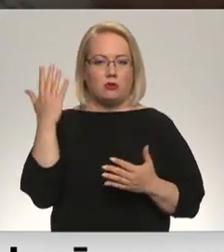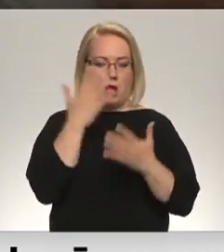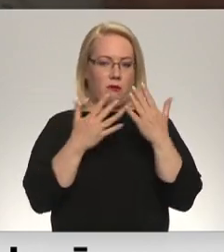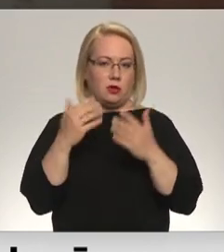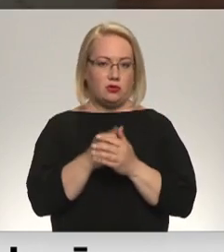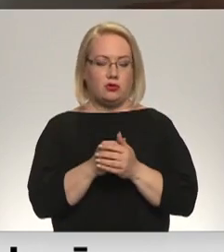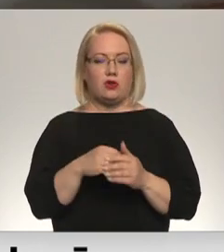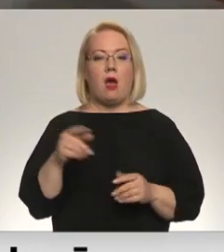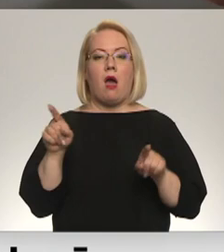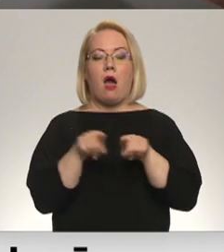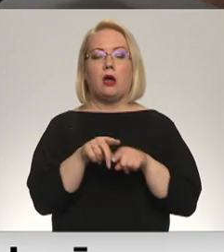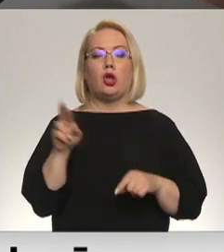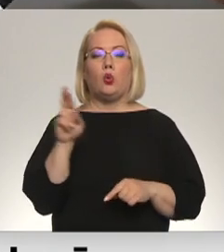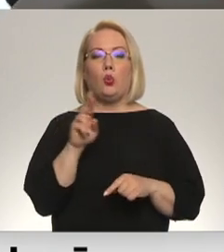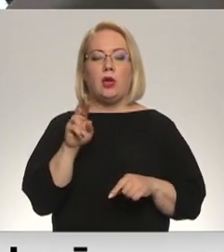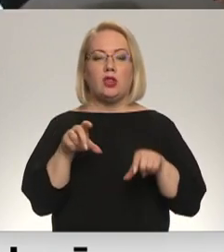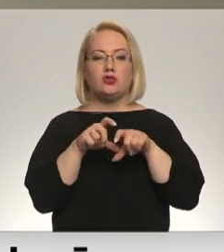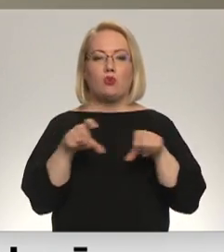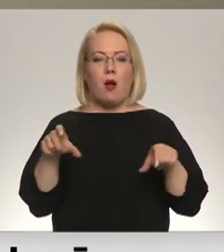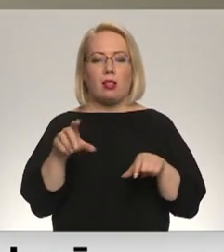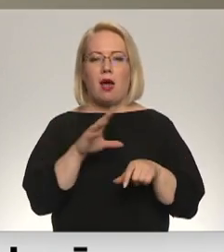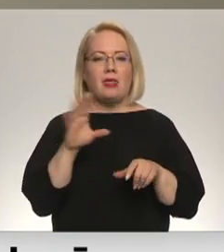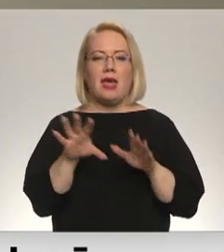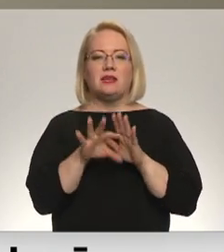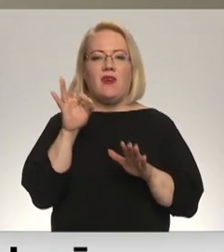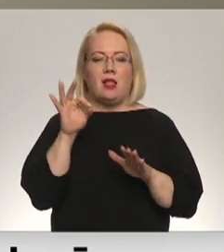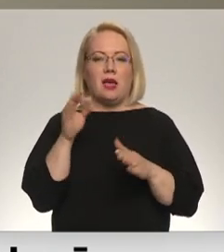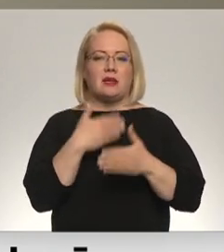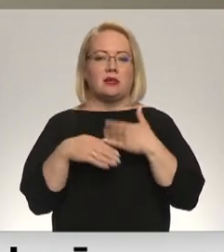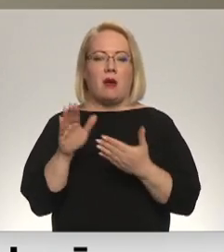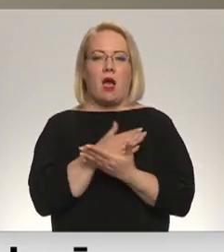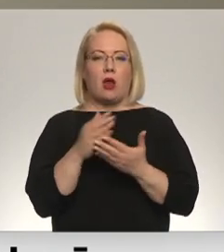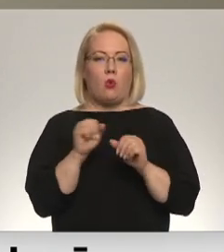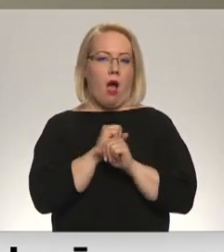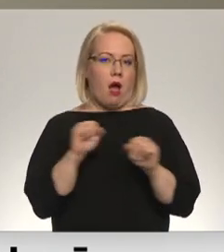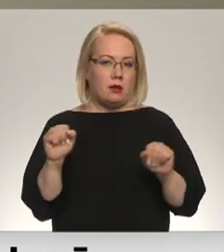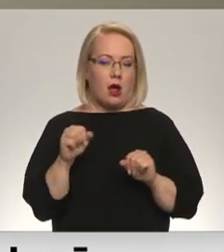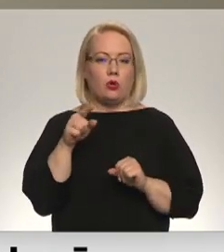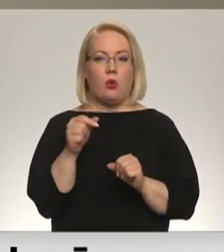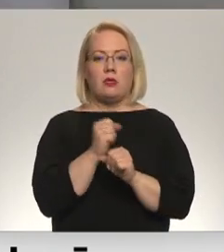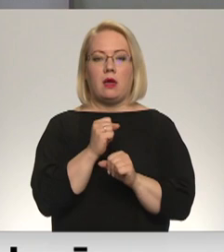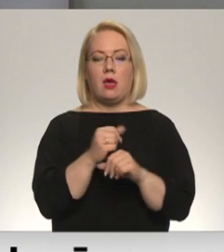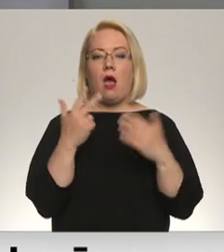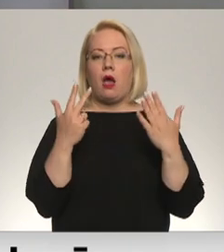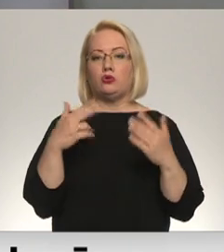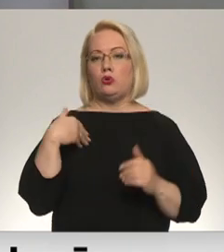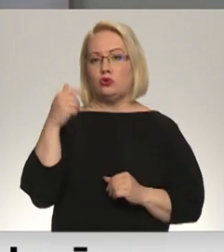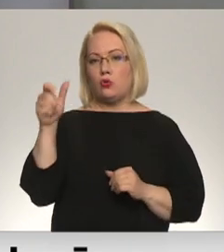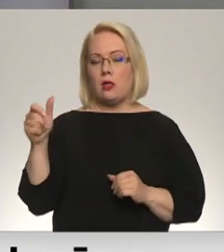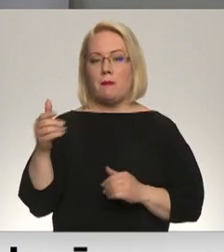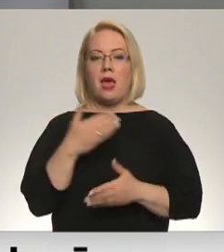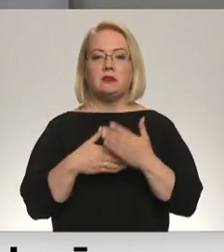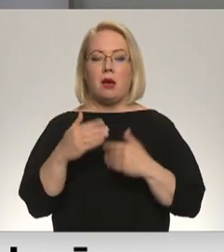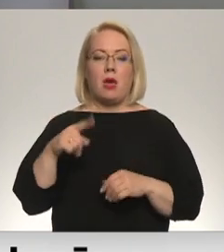Arī Rūjienas vidusskolā nevisi izvēlējušies eksāmenus kārtot pēc iespējas ātrāk. Šodien to darījuši astoņu skolēni, bet eksāmenu uz